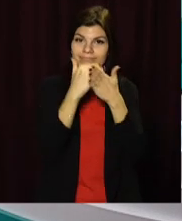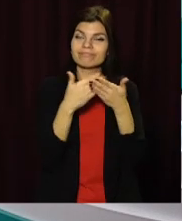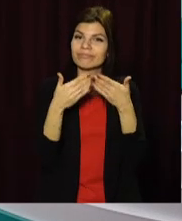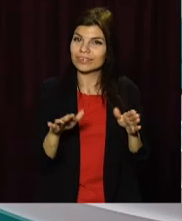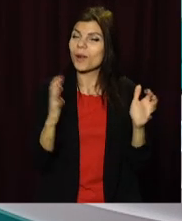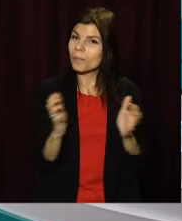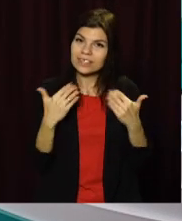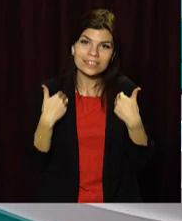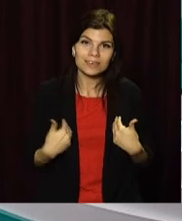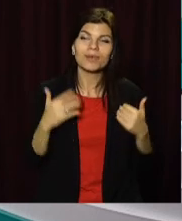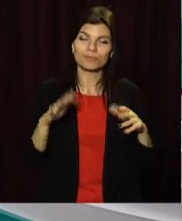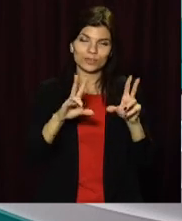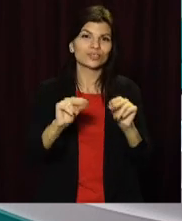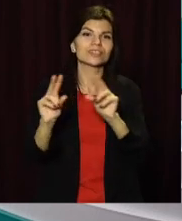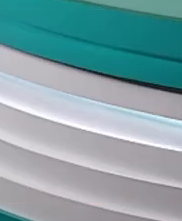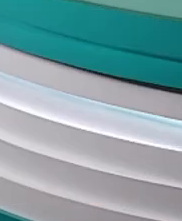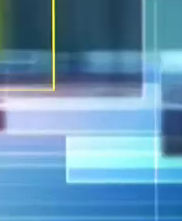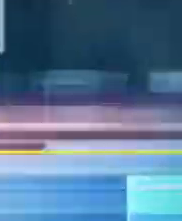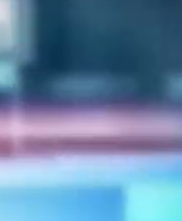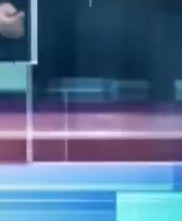відкритим, бережіть себе і нехай щастить!